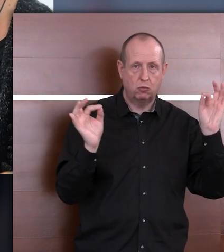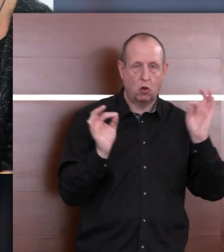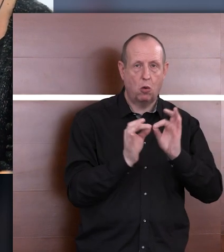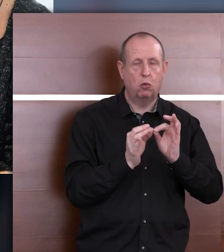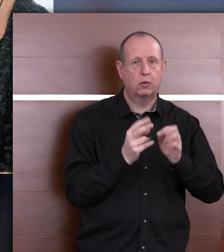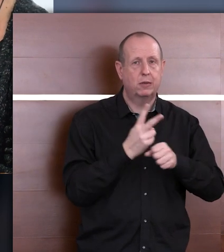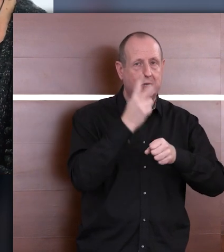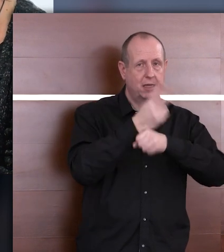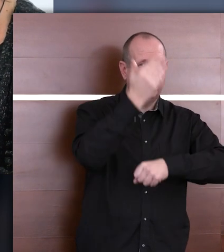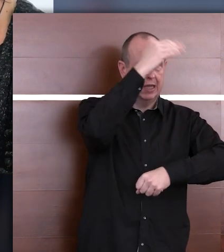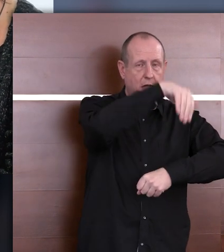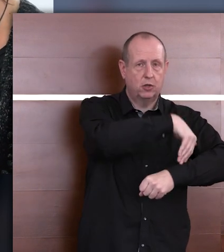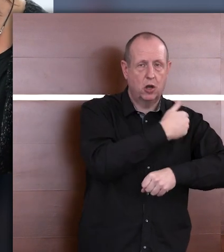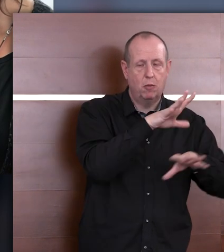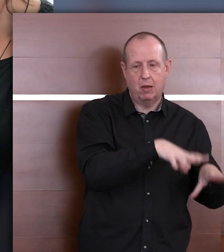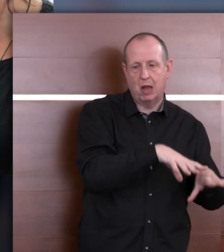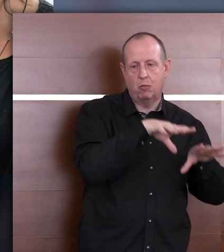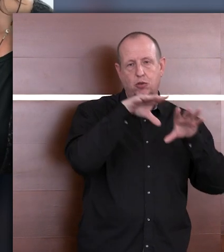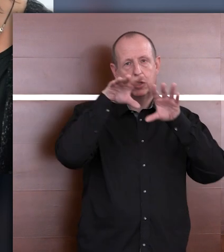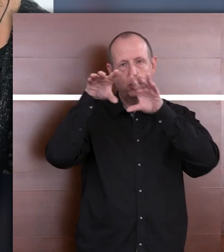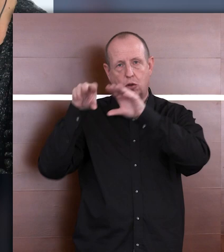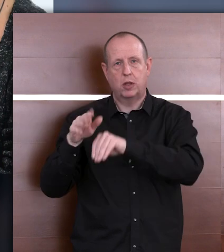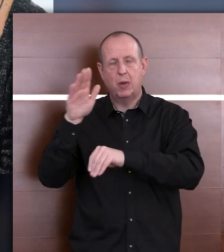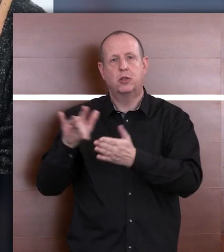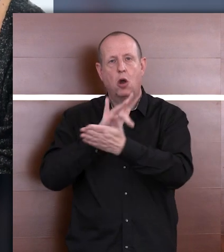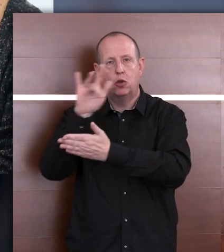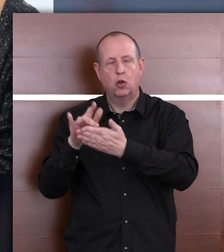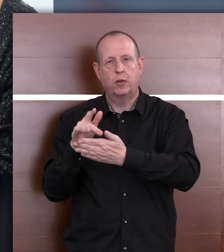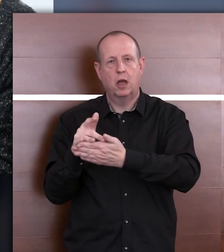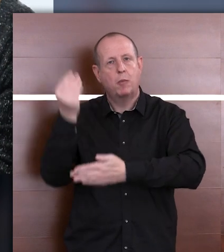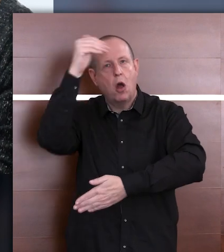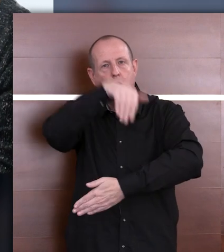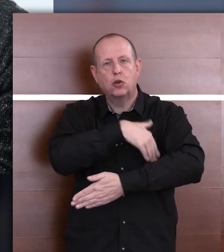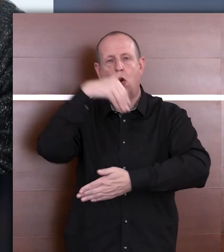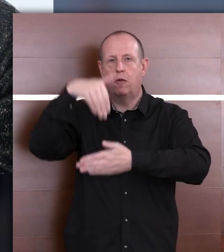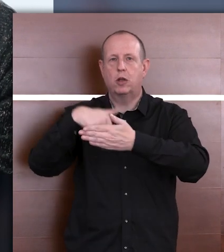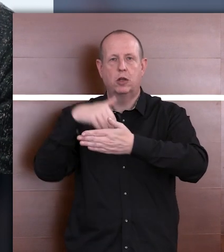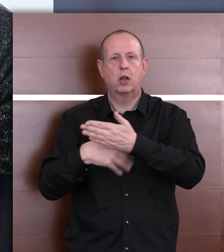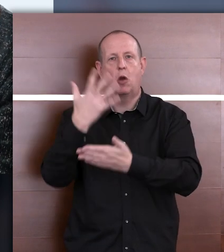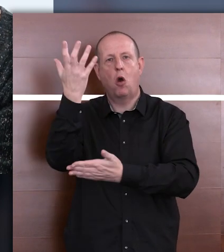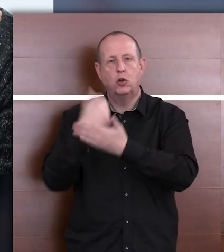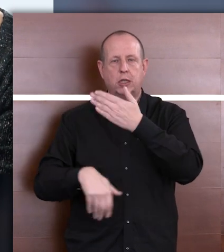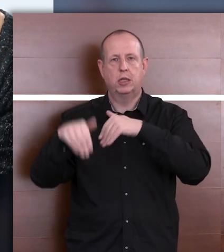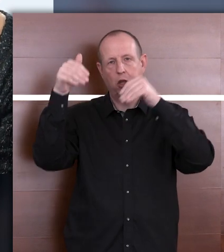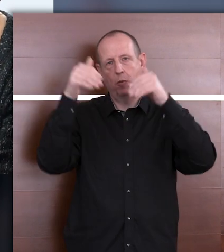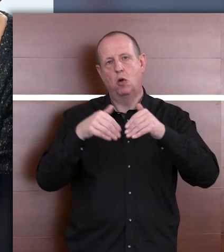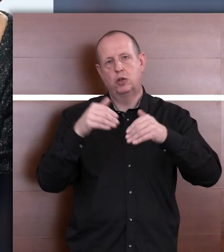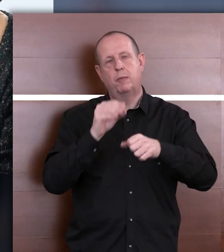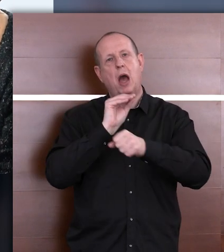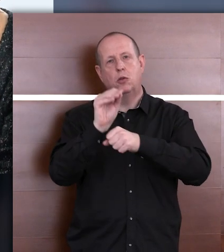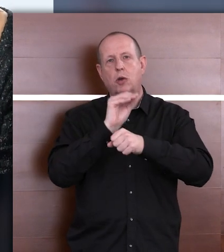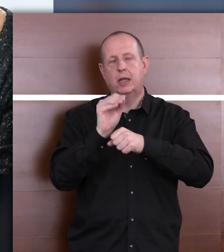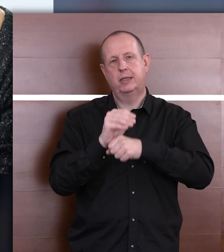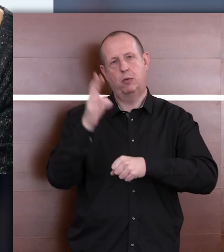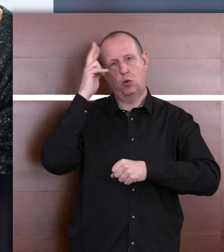rodziców zostanie przeniesione do ośrodka szkolno-wychowawczego, aby mogły korzystać w pełni z edukacji, którą